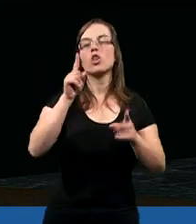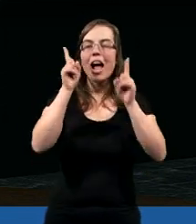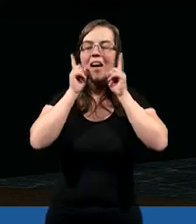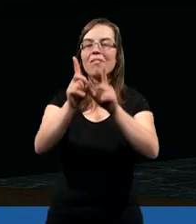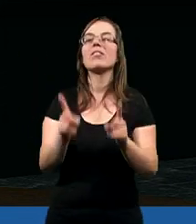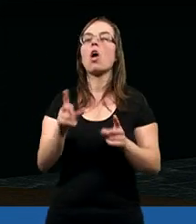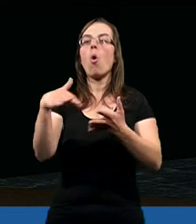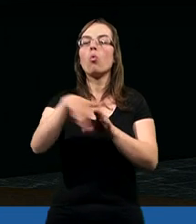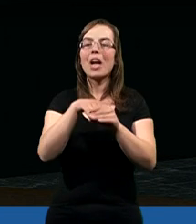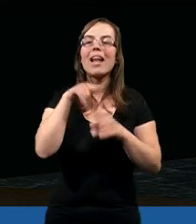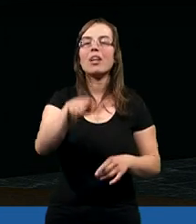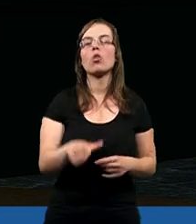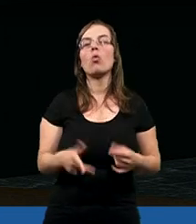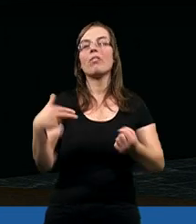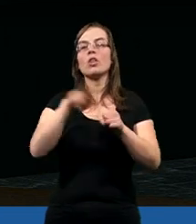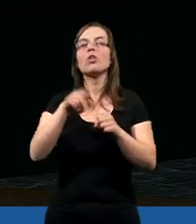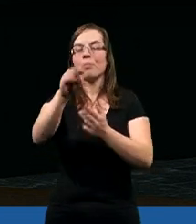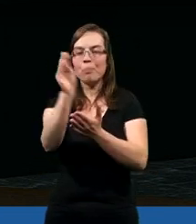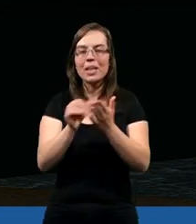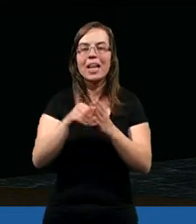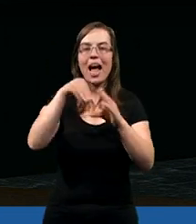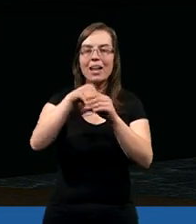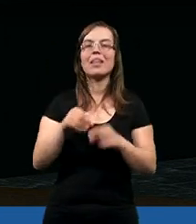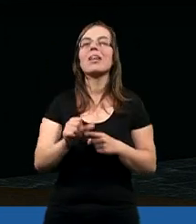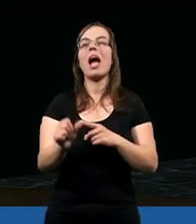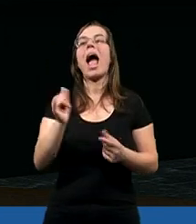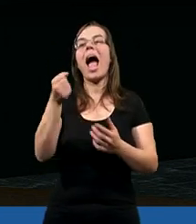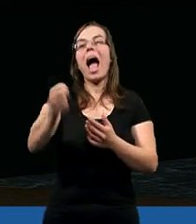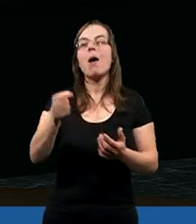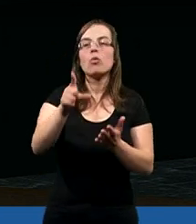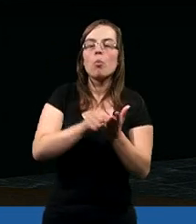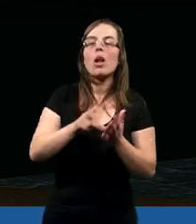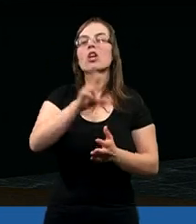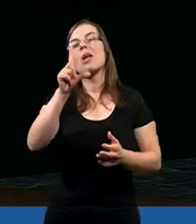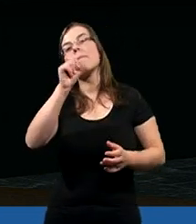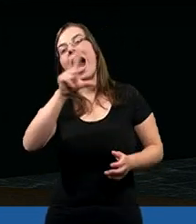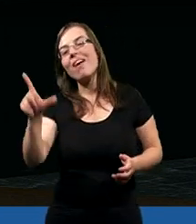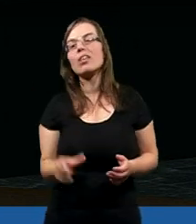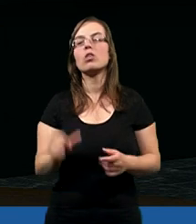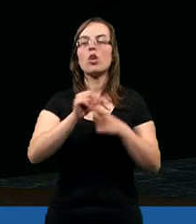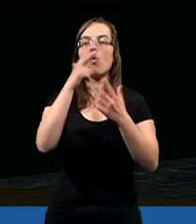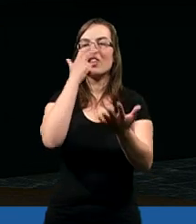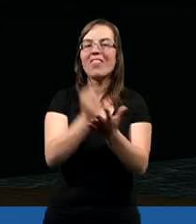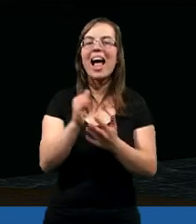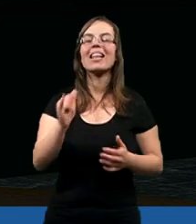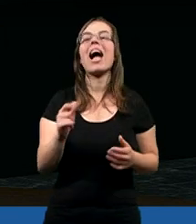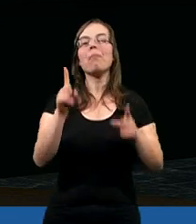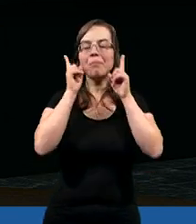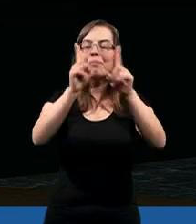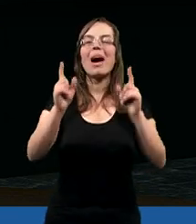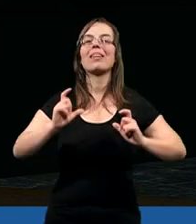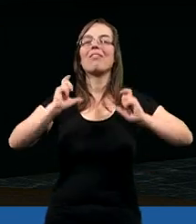rzeczywistych uczestników, którzy sami spisali świadków, jak apostoł Piotr czy apostoł Paweł, które są świadkami